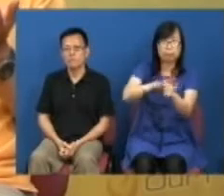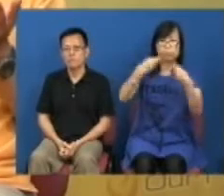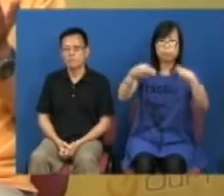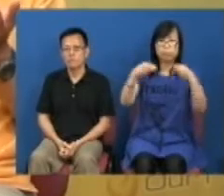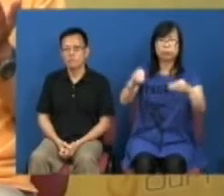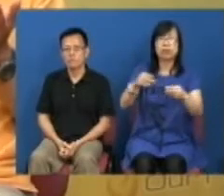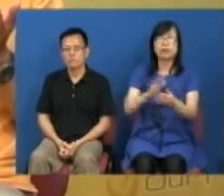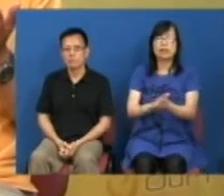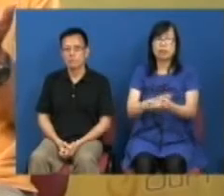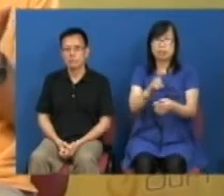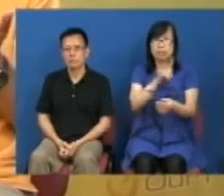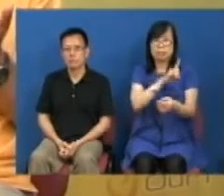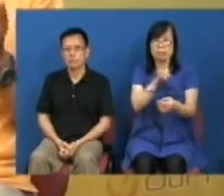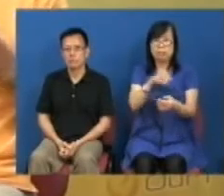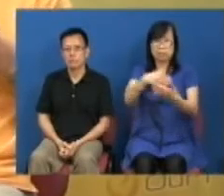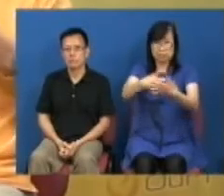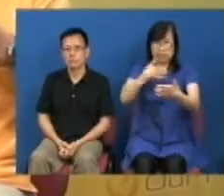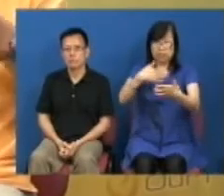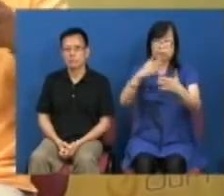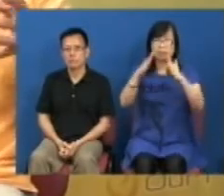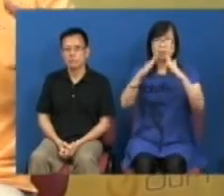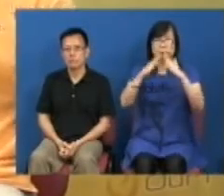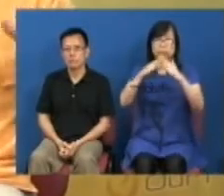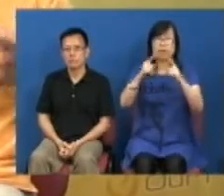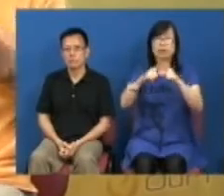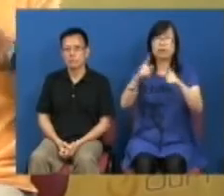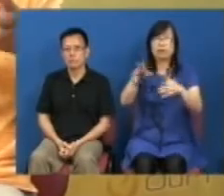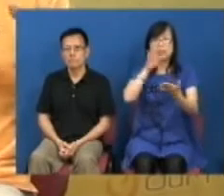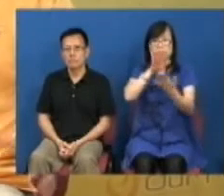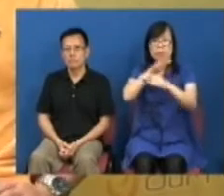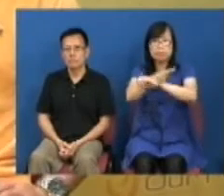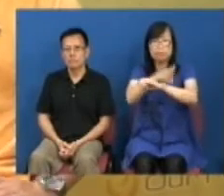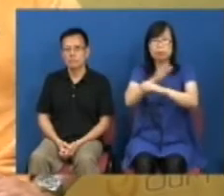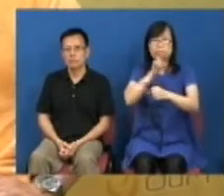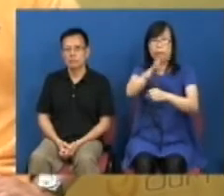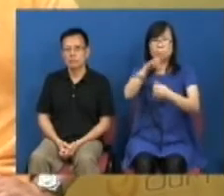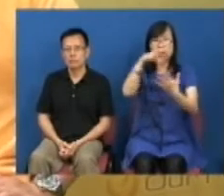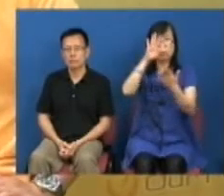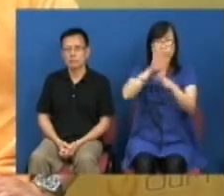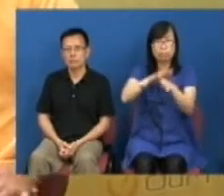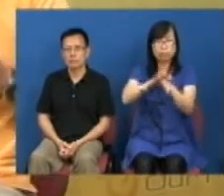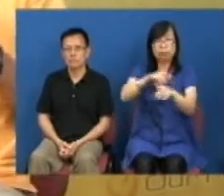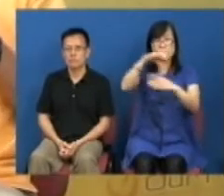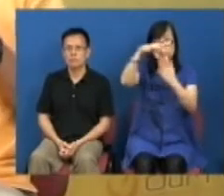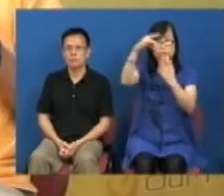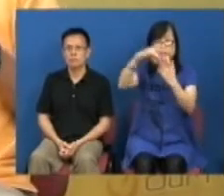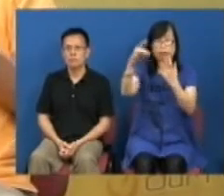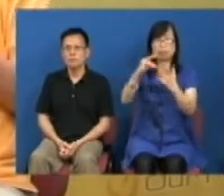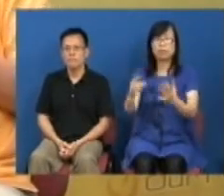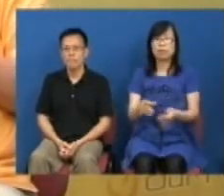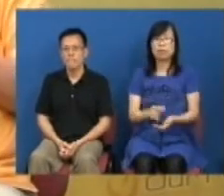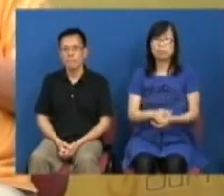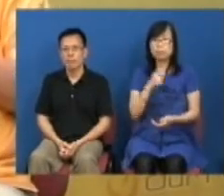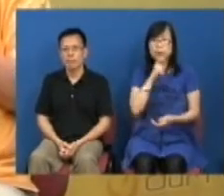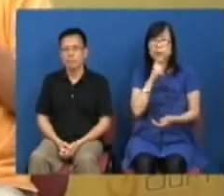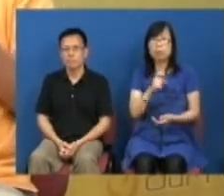住居民他们对社区的看法保留上面的选择还有一些